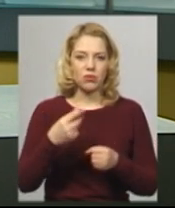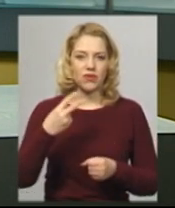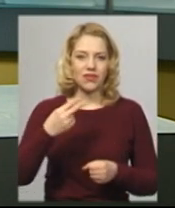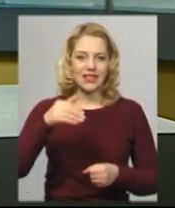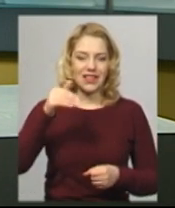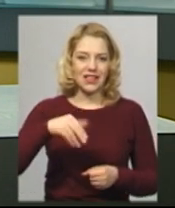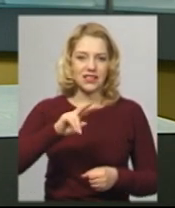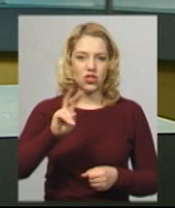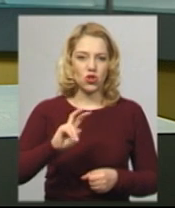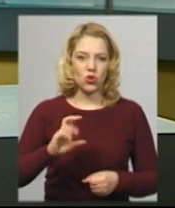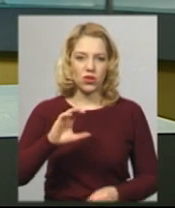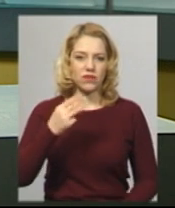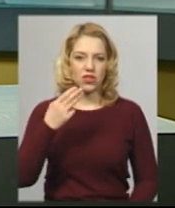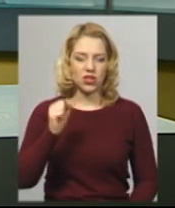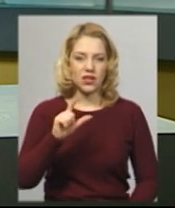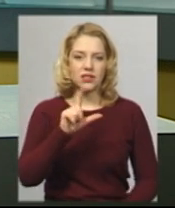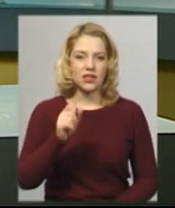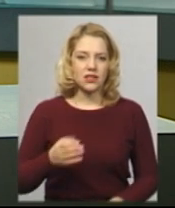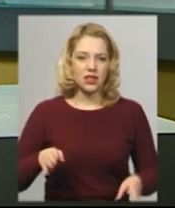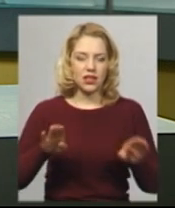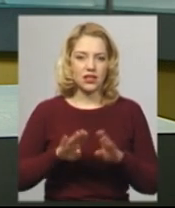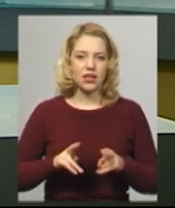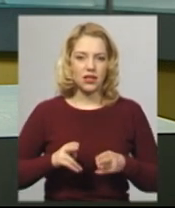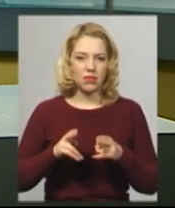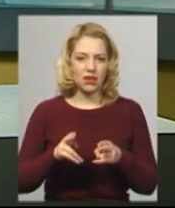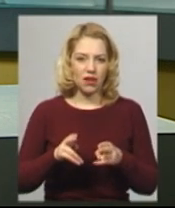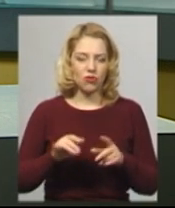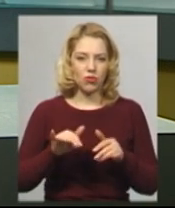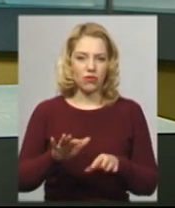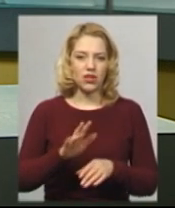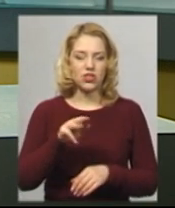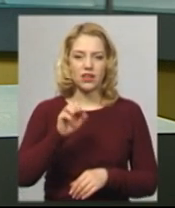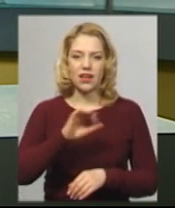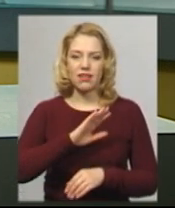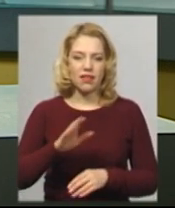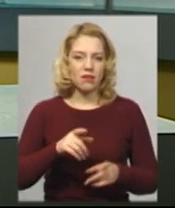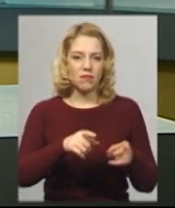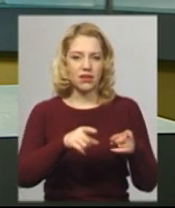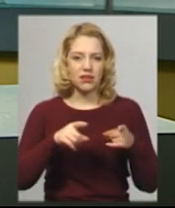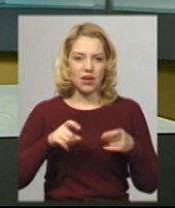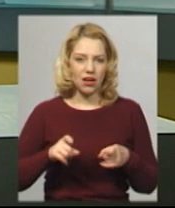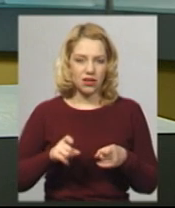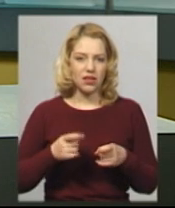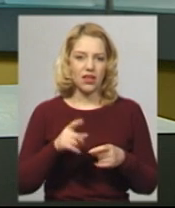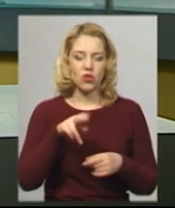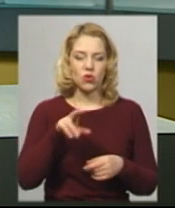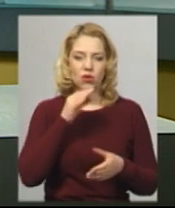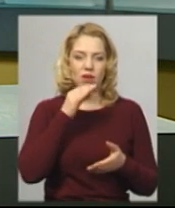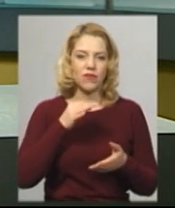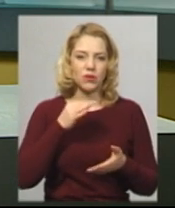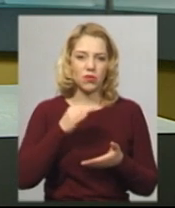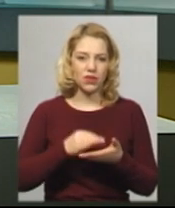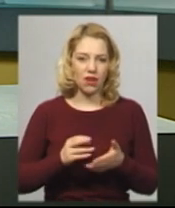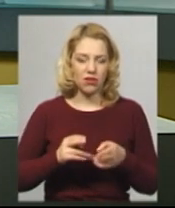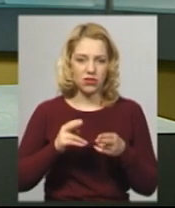підприємця за закриття кримінального провадження та непритягнення його до відповідальності за ухилення від сплати податків. Чи обрав суд